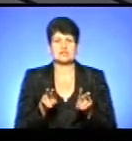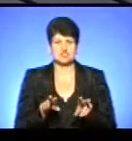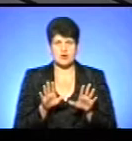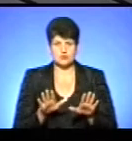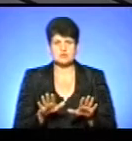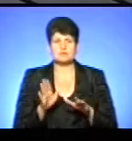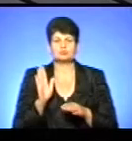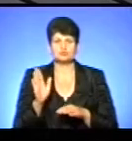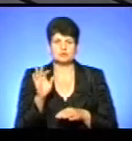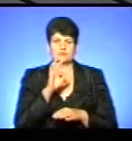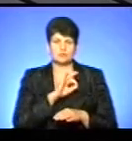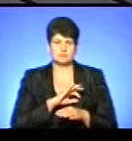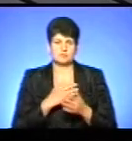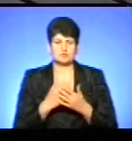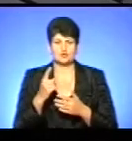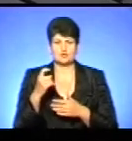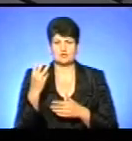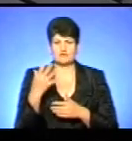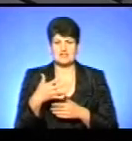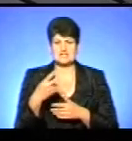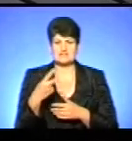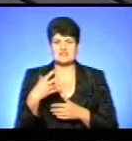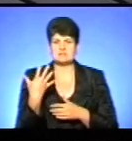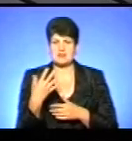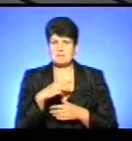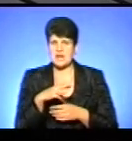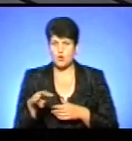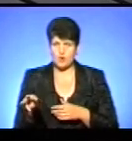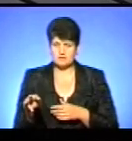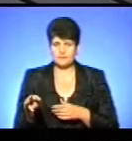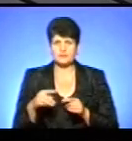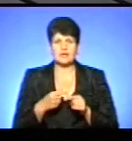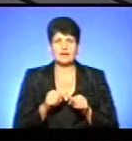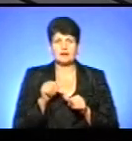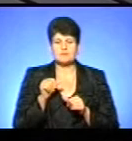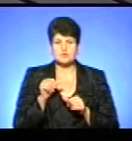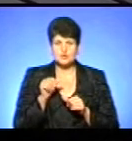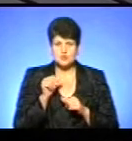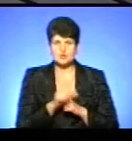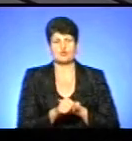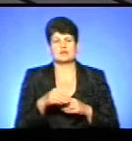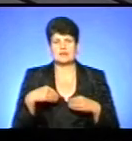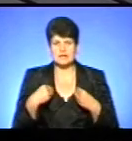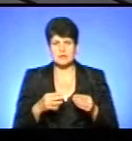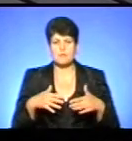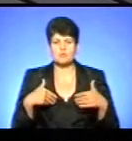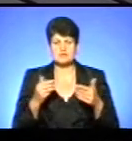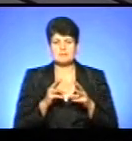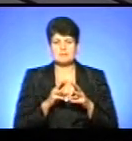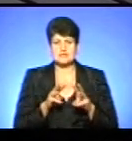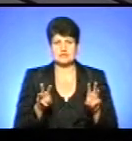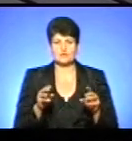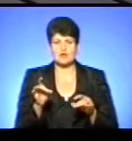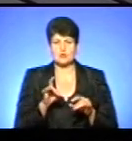десь будемо використовувати орієнтовно 125 мільйонів. Крім цього, ми надаємо пропозиції Міністерству регіонального розвитку по